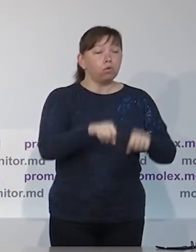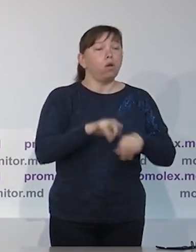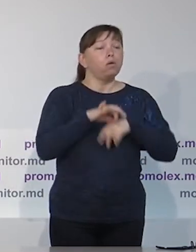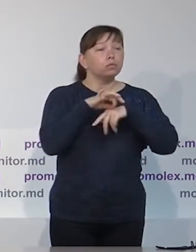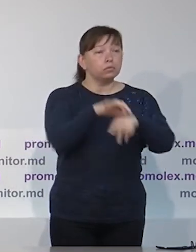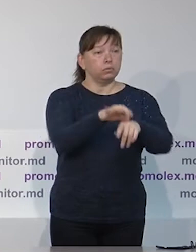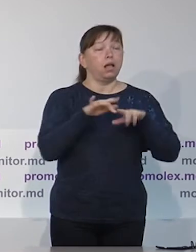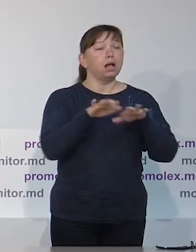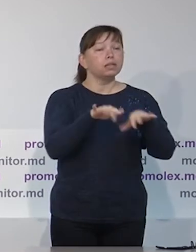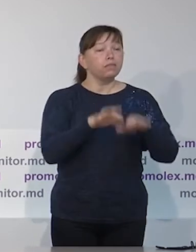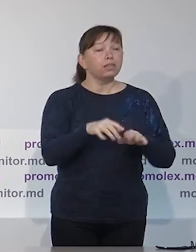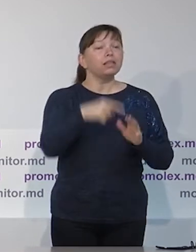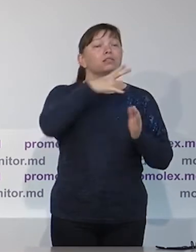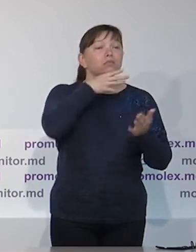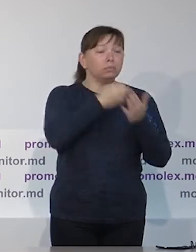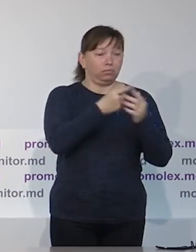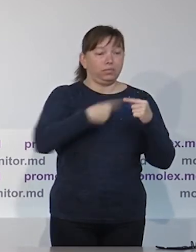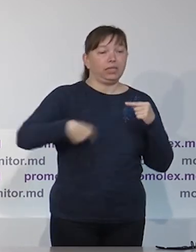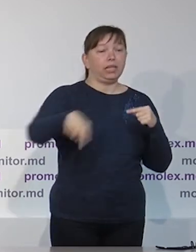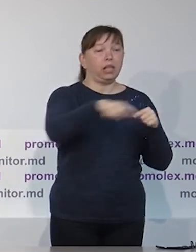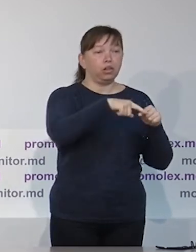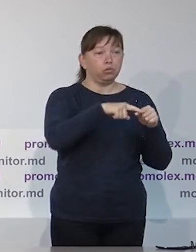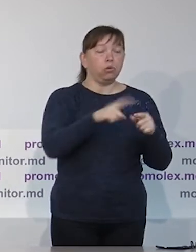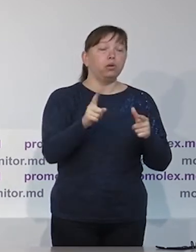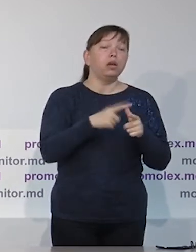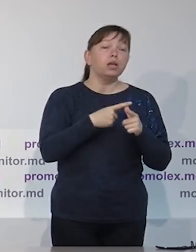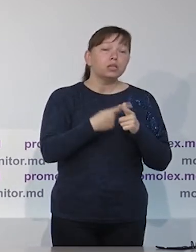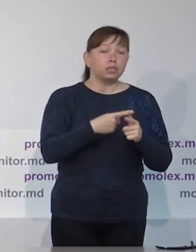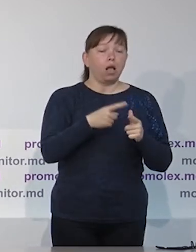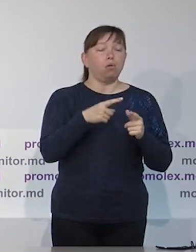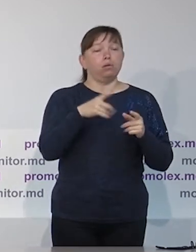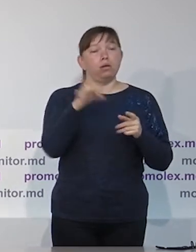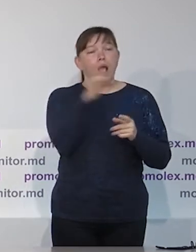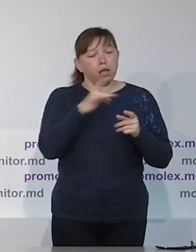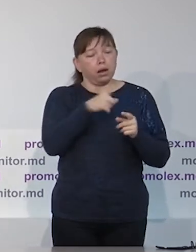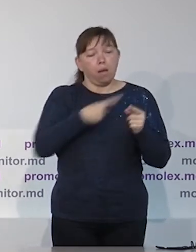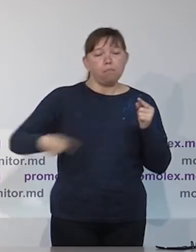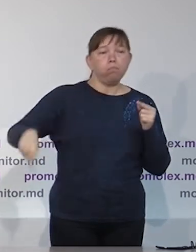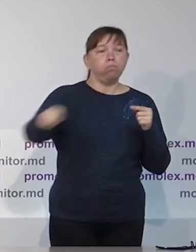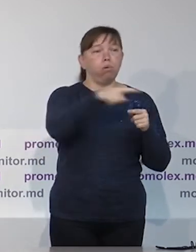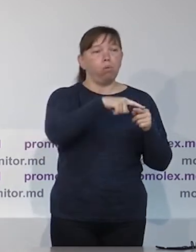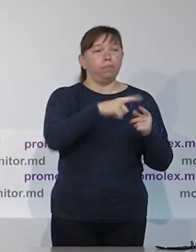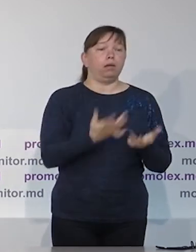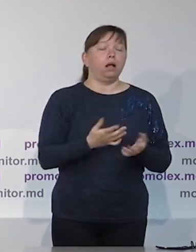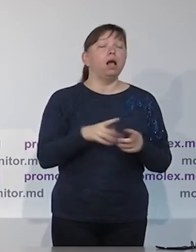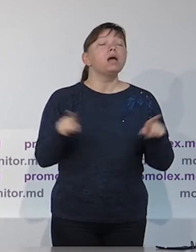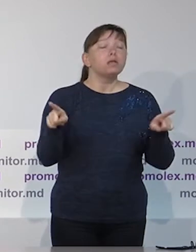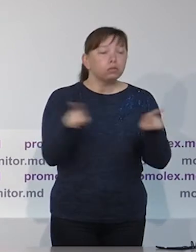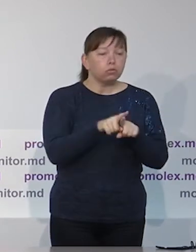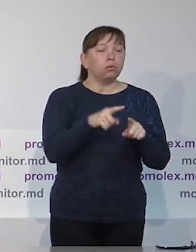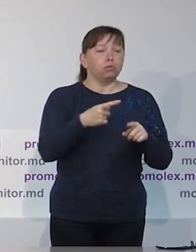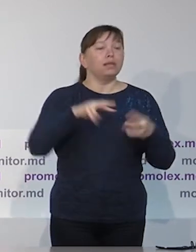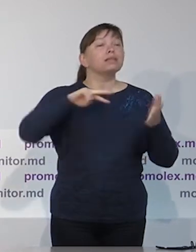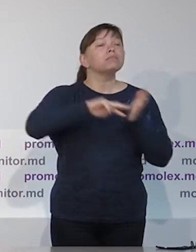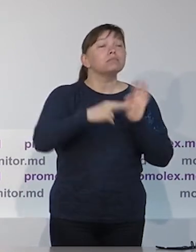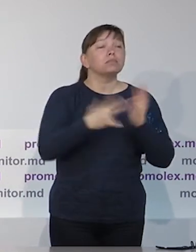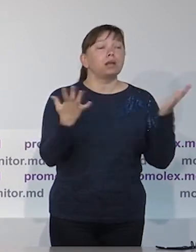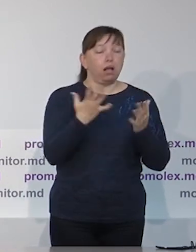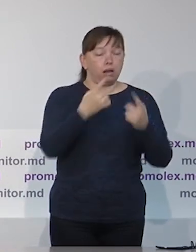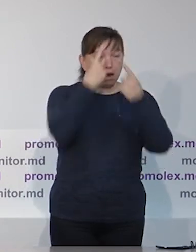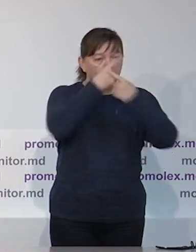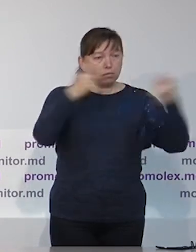также мотивирование избирателей и участвовать в голосовании. Также будут выделяться